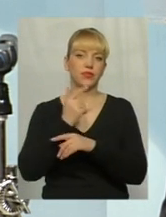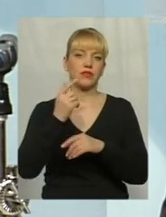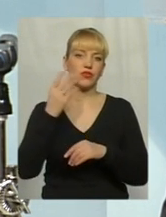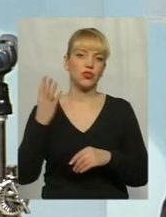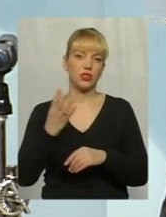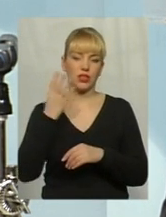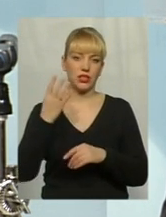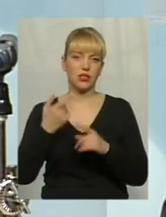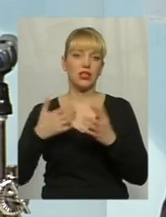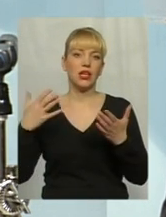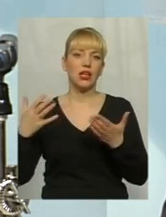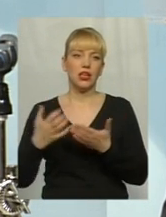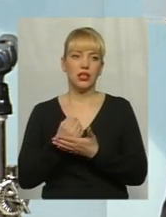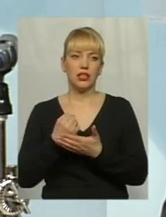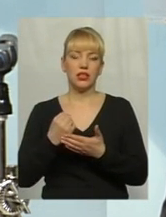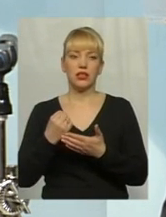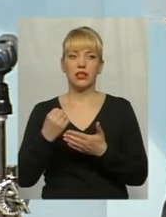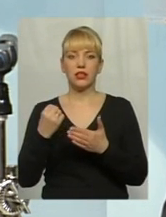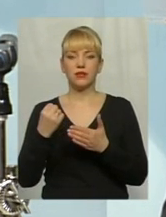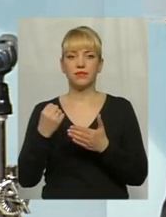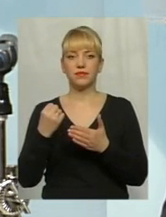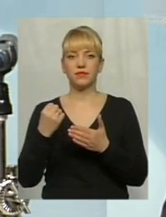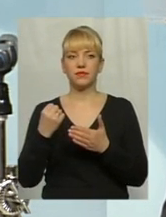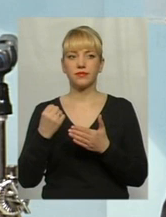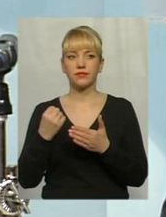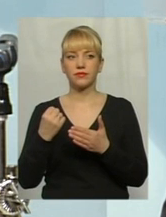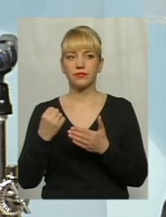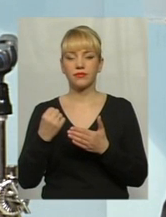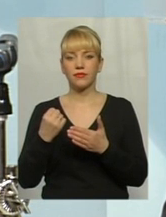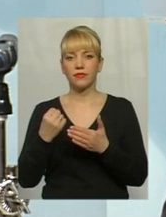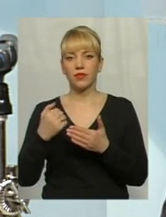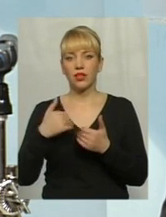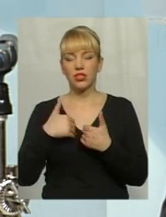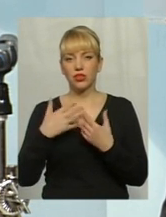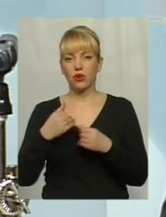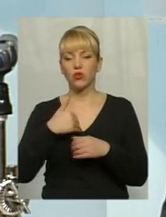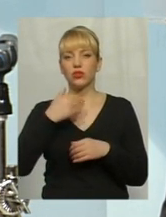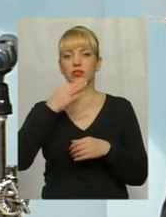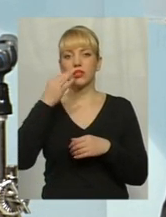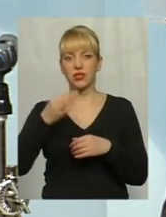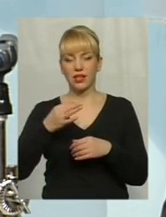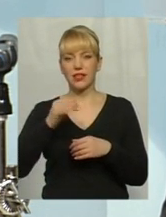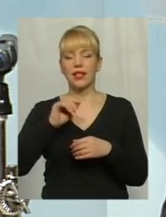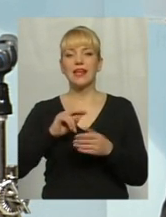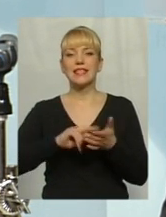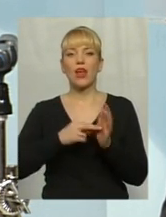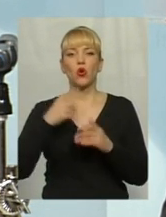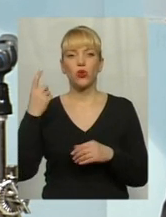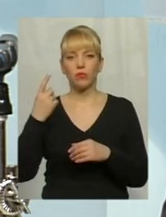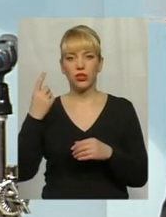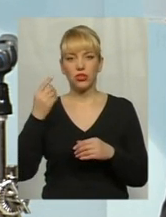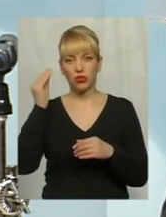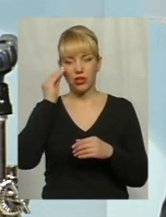На цих дві складових тільки на цих дві був відкоругований тариф. Хочу сказати, що з економічної точки зору варто було